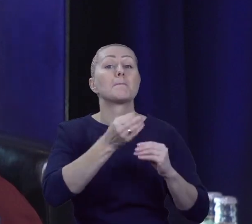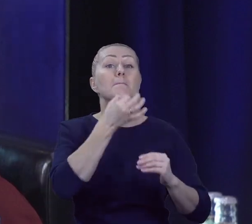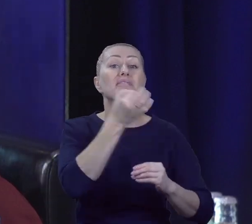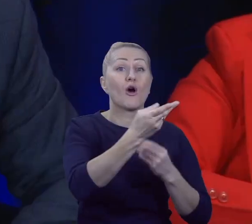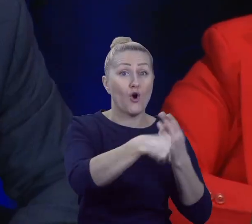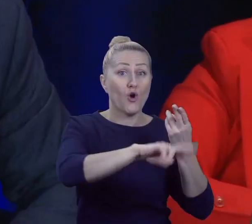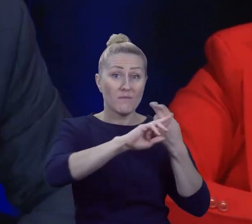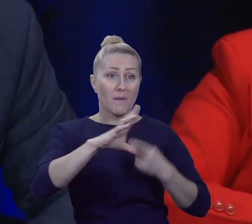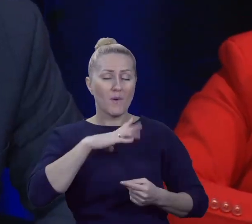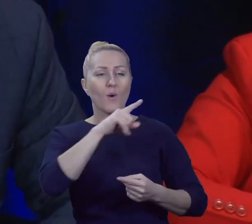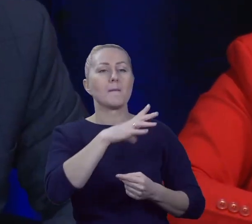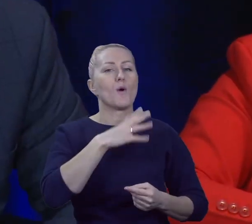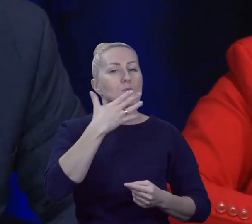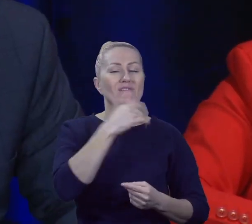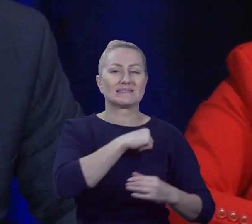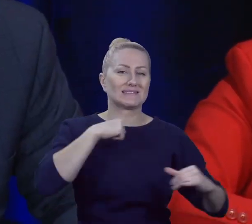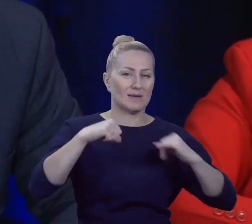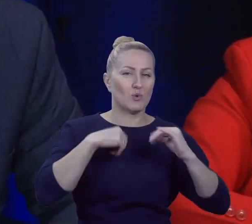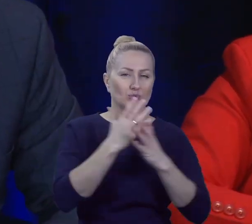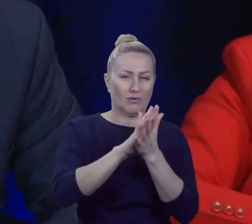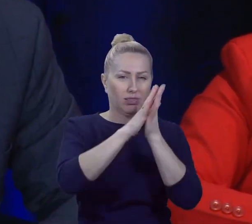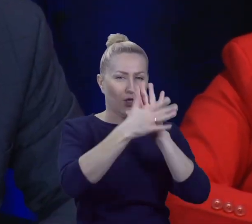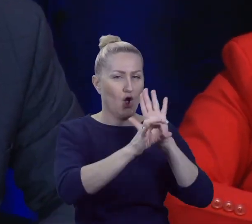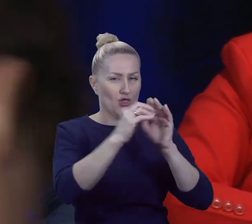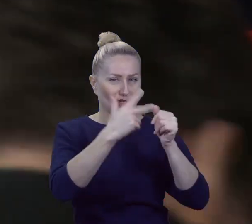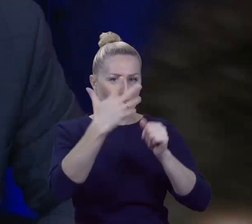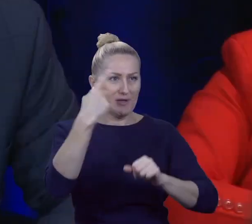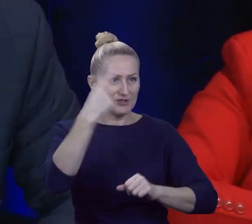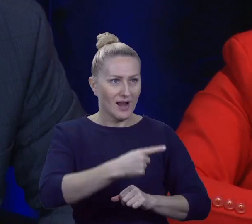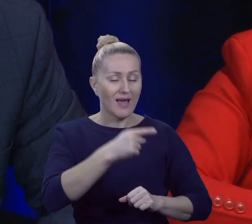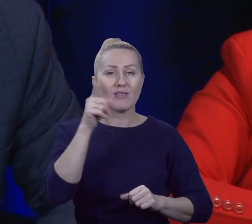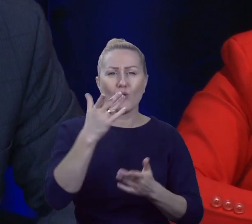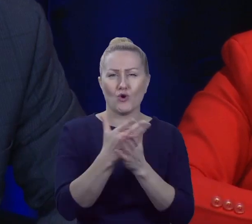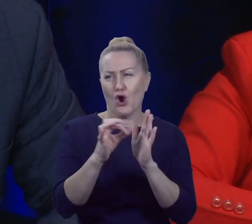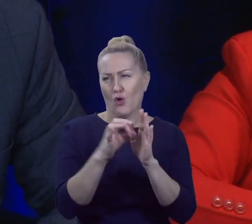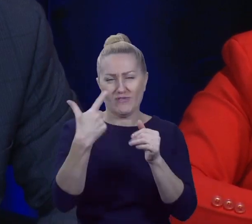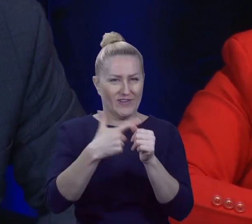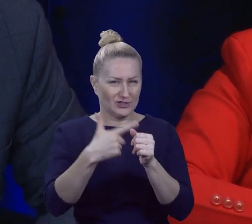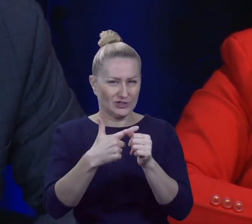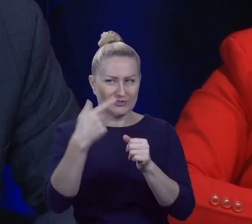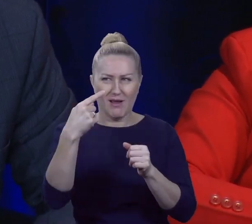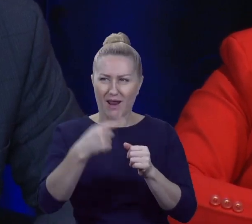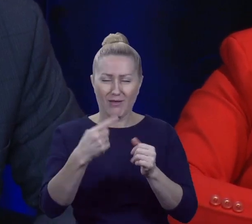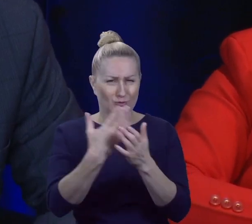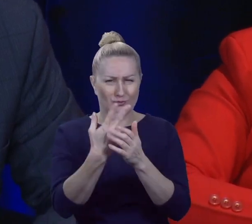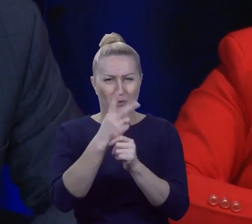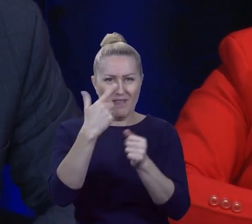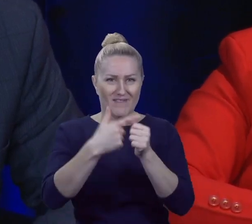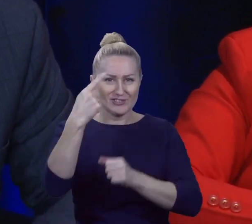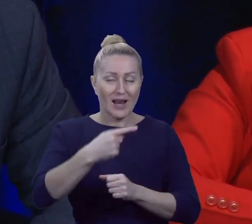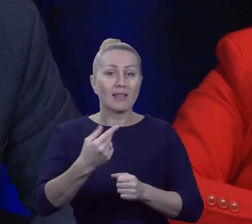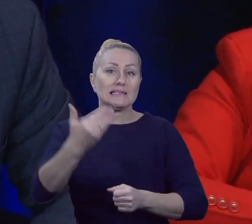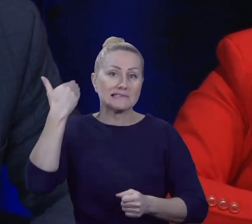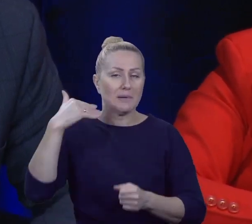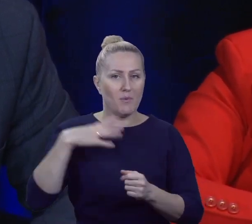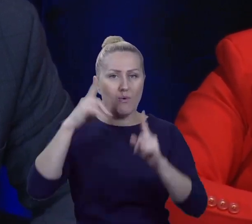powiedziała, samorząd się zmienia od 35 lat, no od 20 lat się zmienia. Te 20 lat temu, no troszkę ponad, nastąpiła zasadnicza zmiana